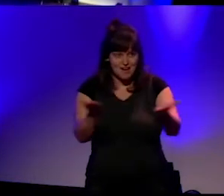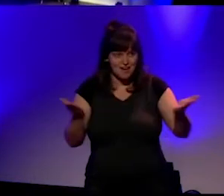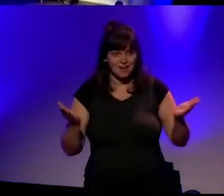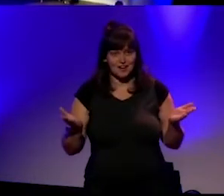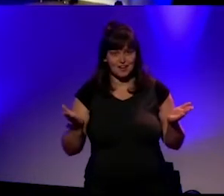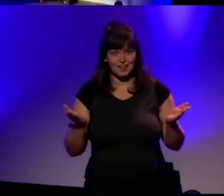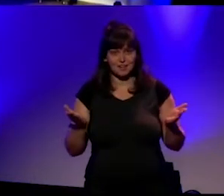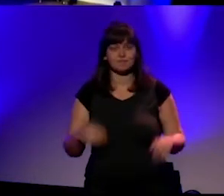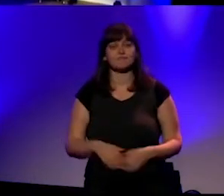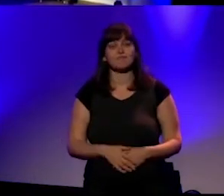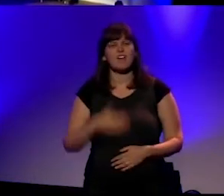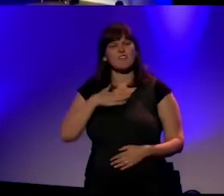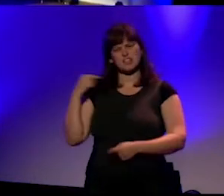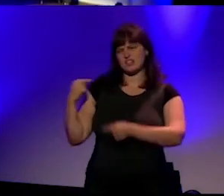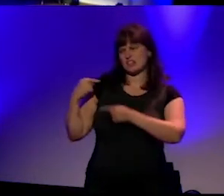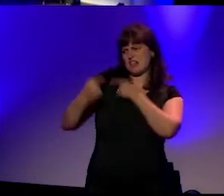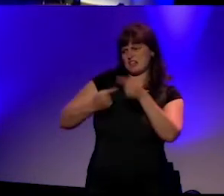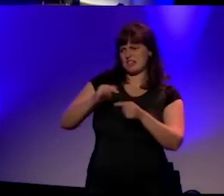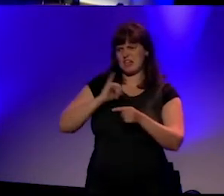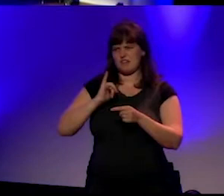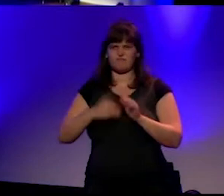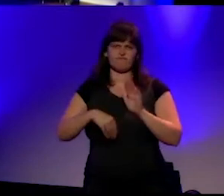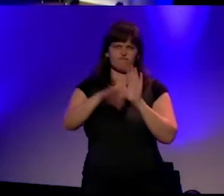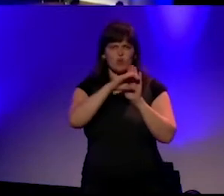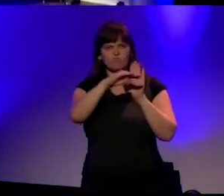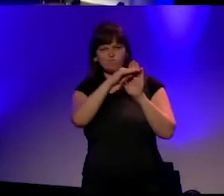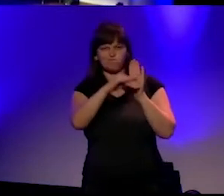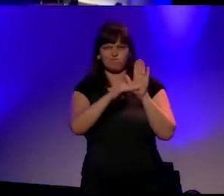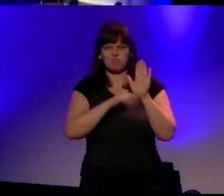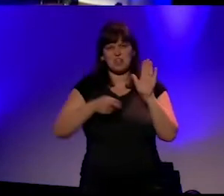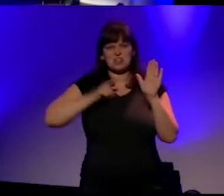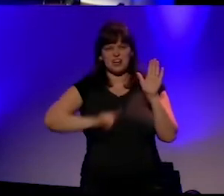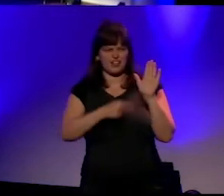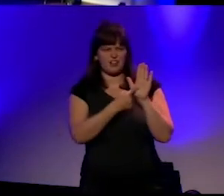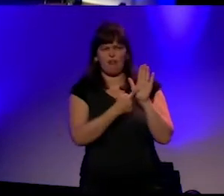geen traditie van gedragscores, want dat klinkt wat te angelsaksisch. Dus doen we het niet.